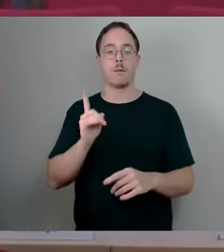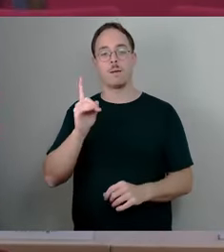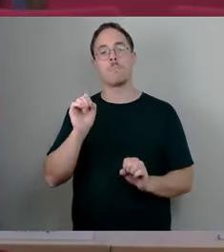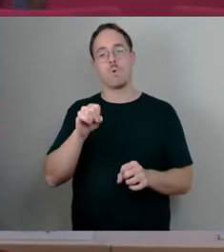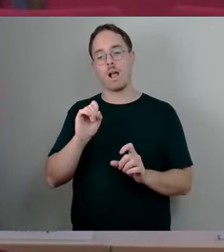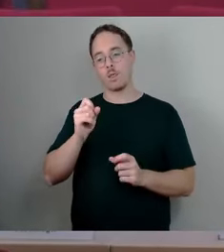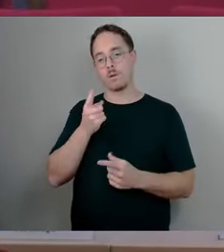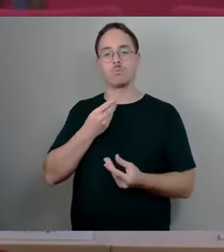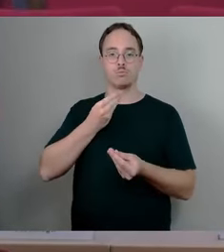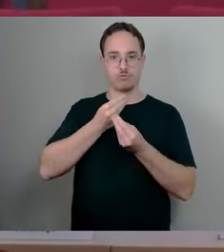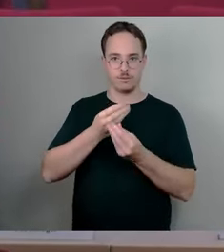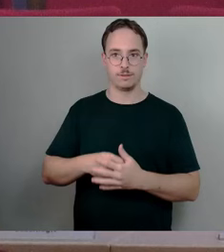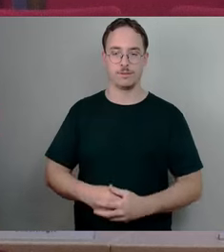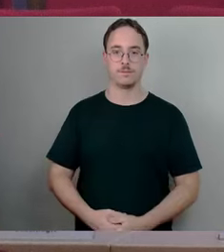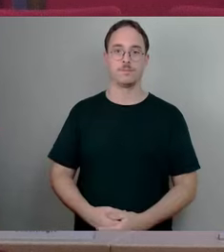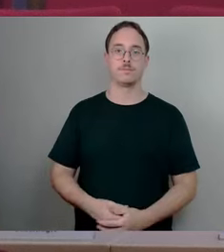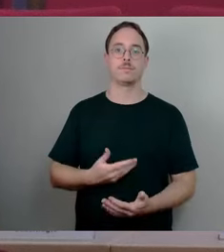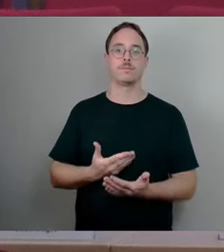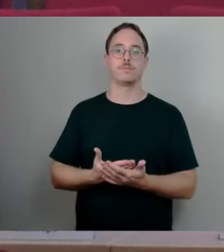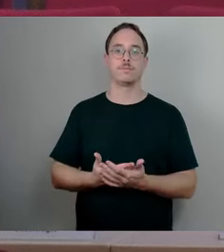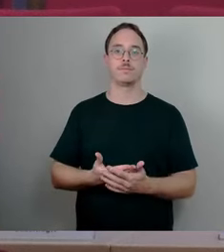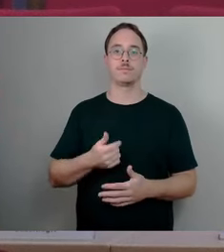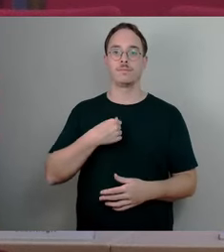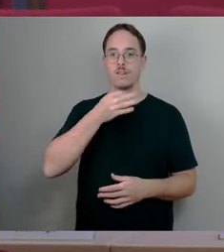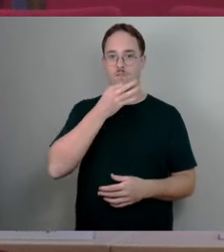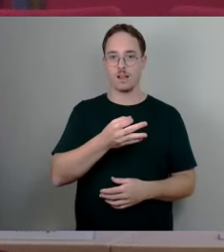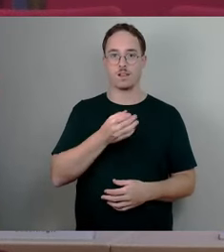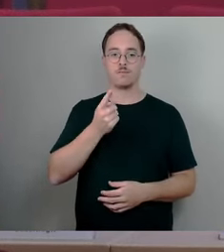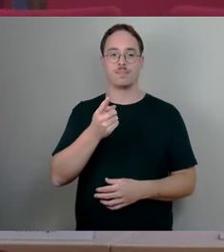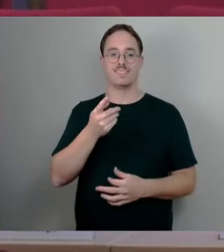können wir bitte ein Stück von der Brücke für diese Zwecke zurücklegen?